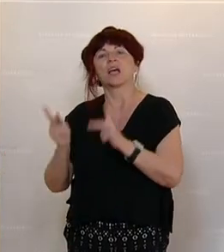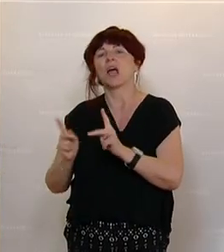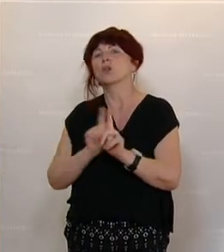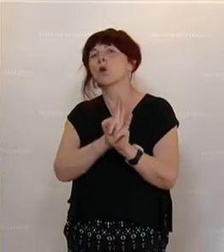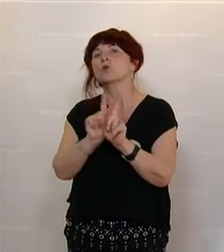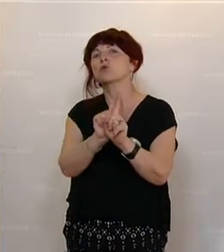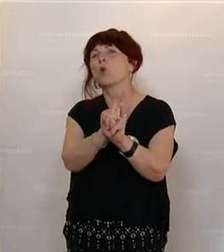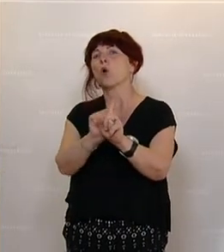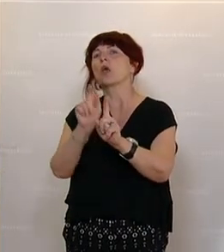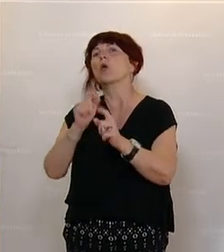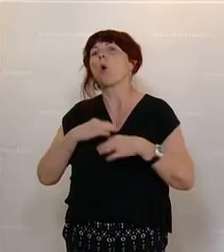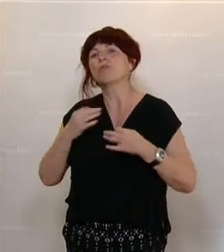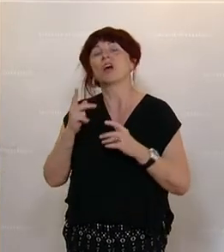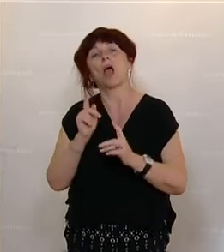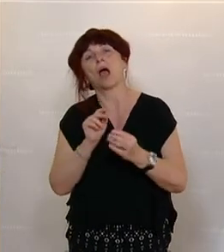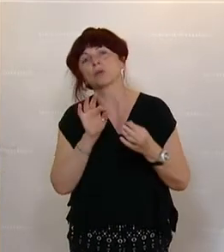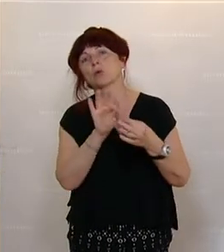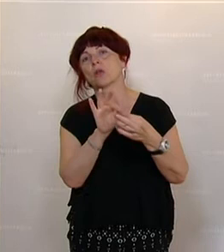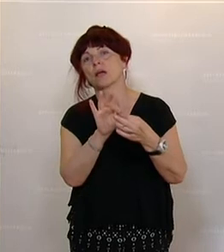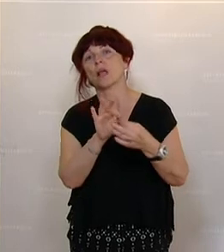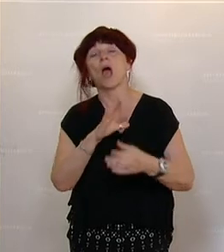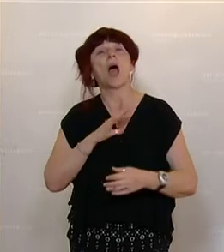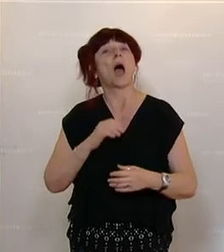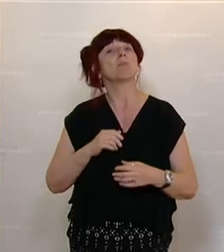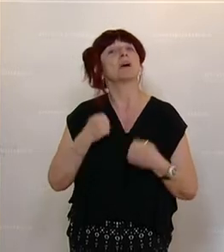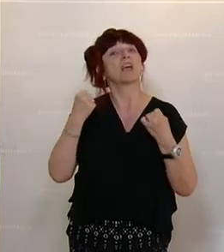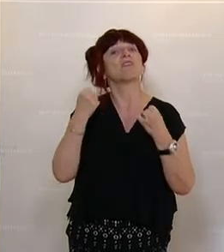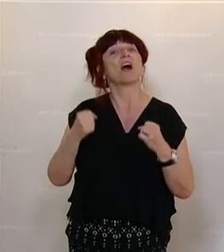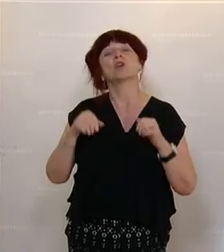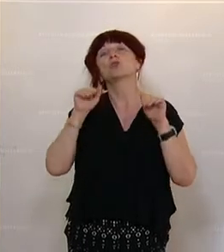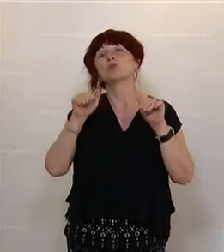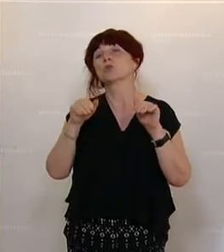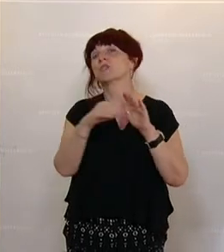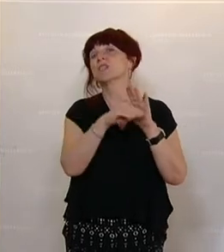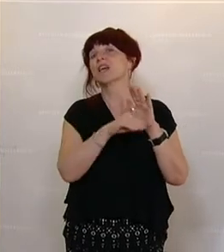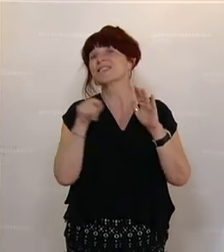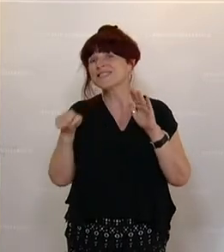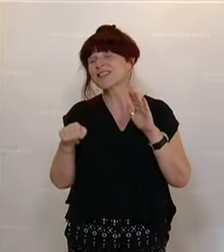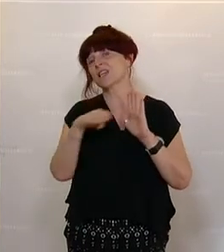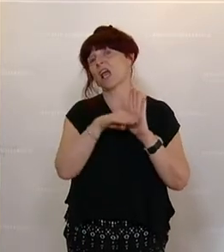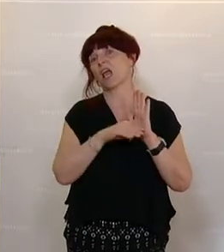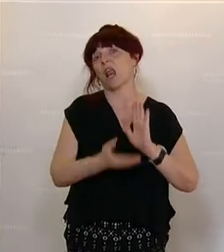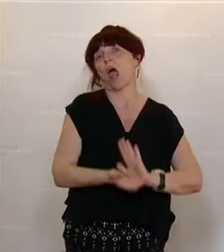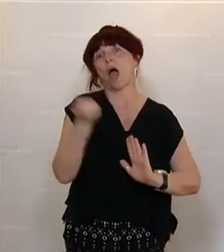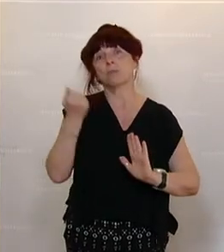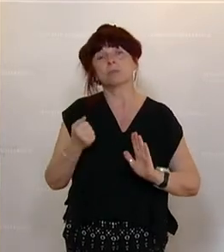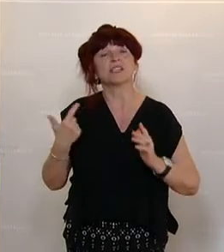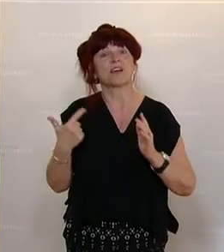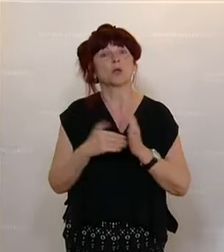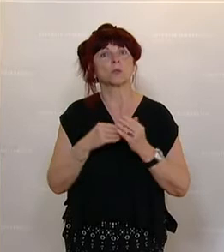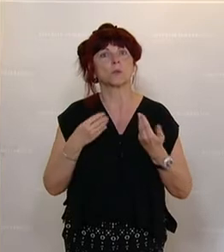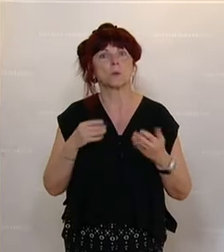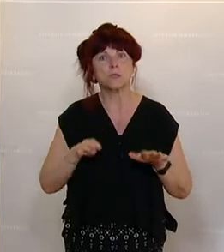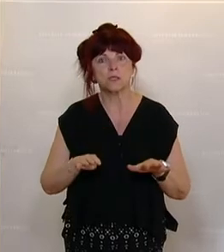-Betroffenen herantreten konnten. Und mit diesem Gewaltschutzgesetz 2019 ist diese Regel weggefallen. Wozu hat das